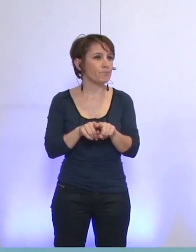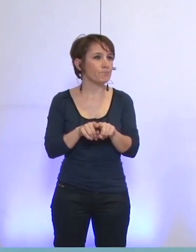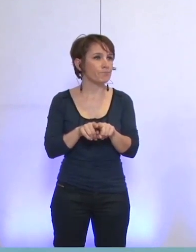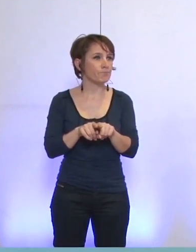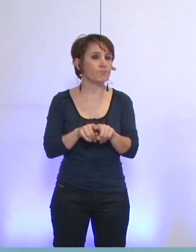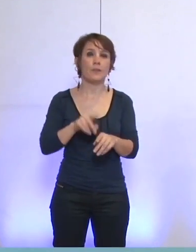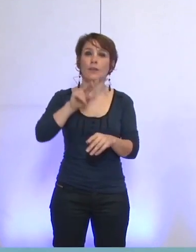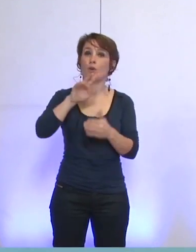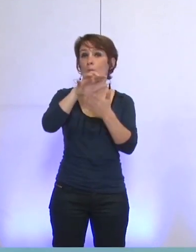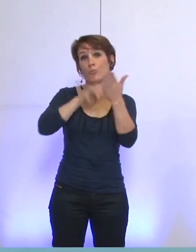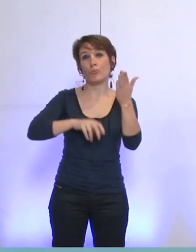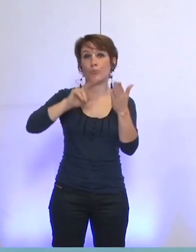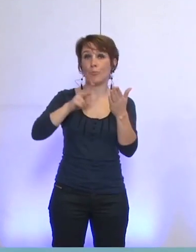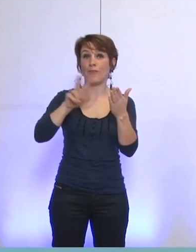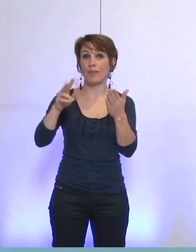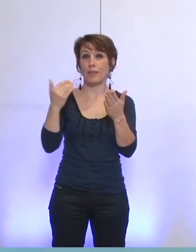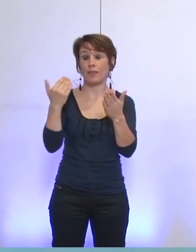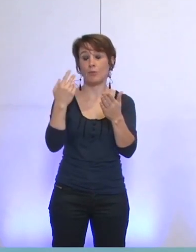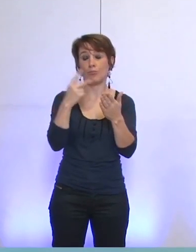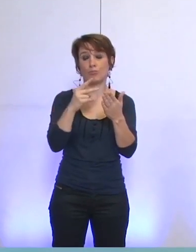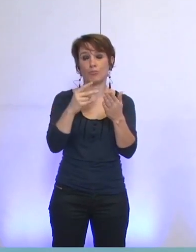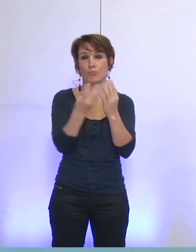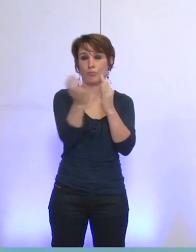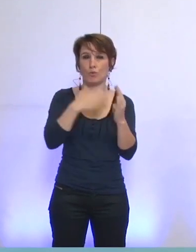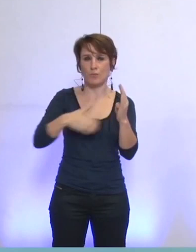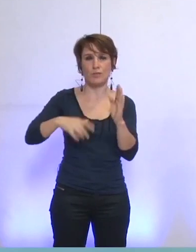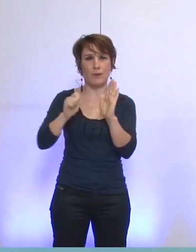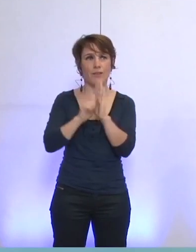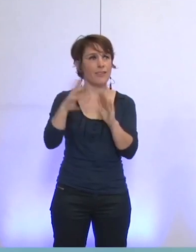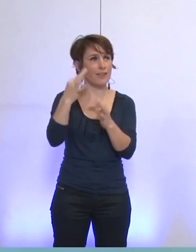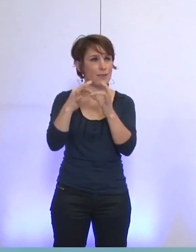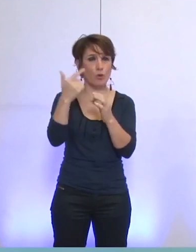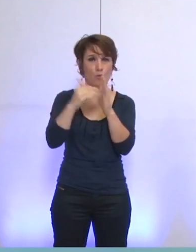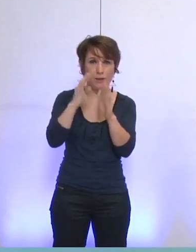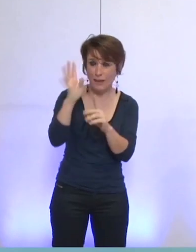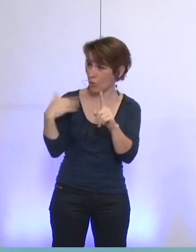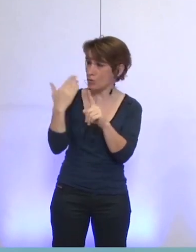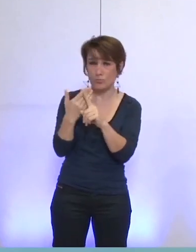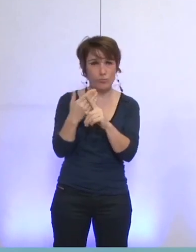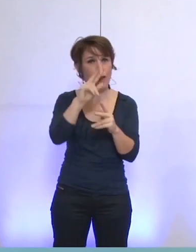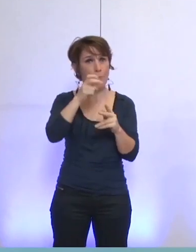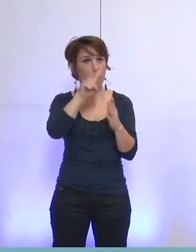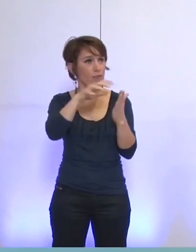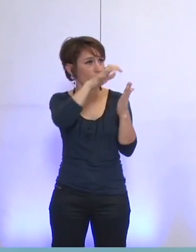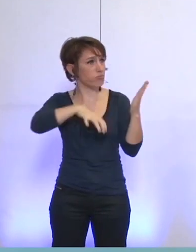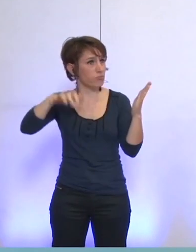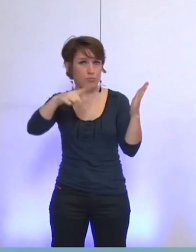du Conseil municipal du 15 septembre 2014. Y a-t-il des remarques sur ce procès verbal ?